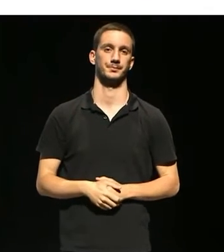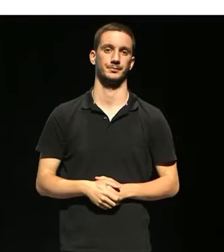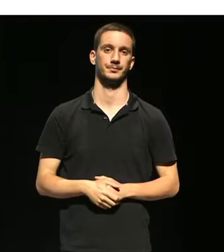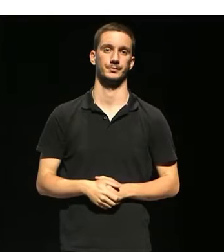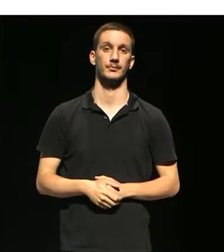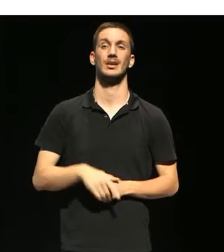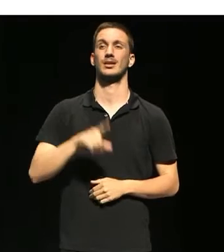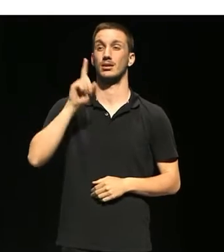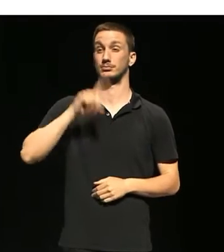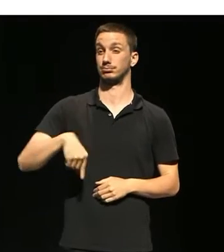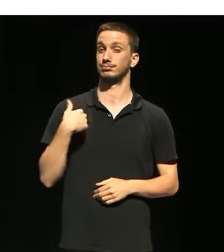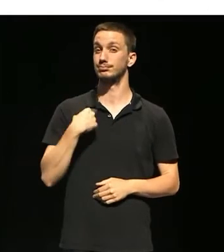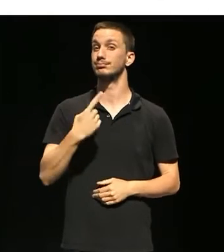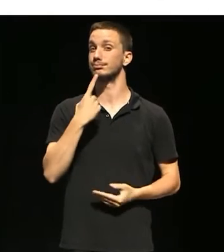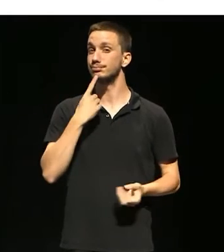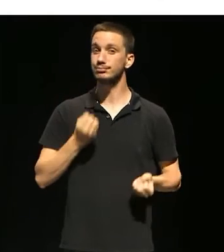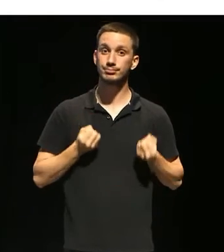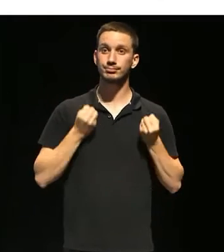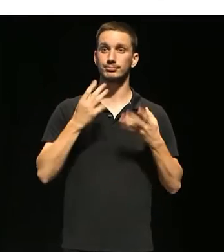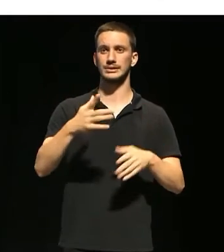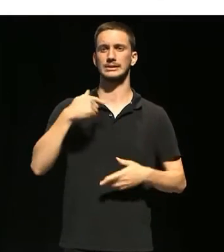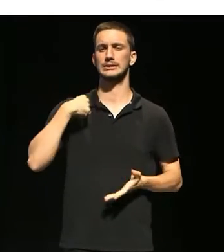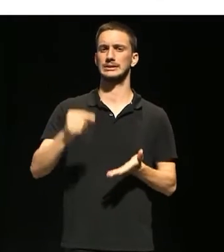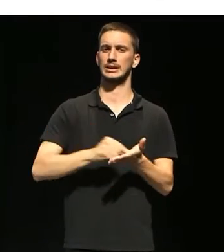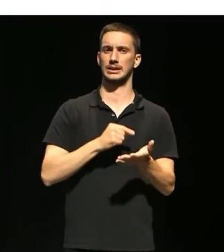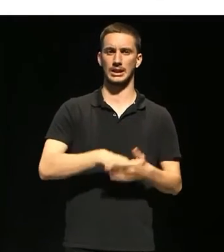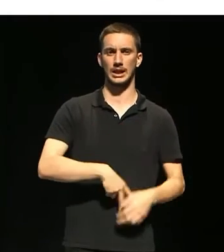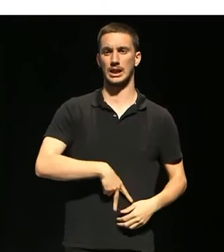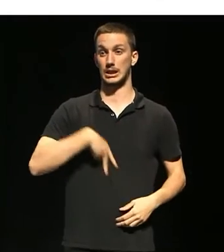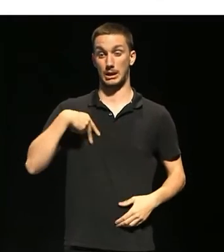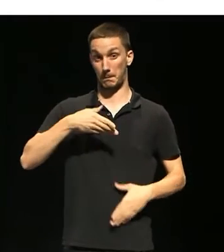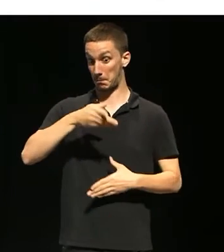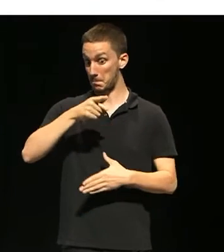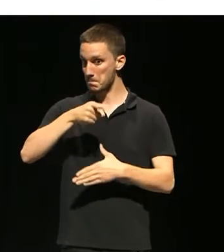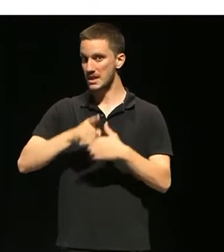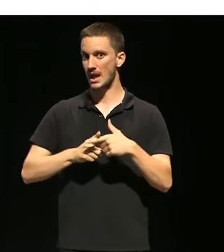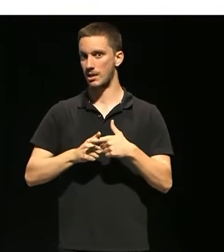i com hem dit també, les secretaries generals, a meitat, som dones.